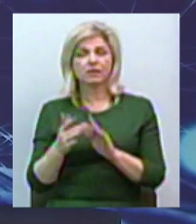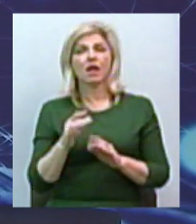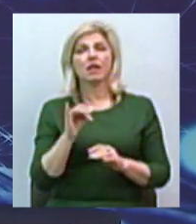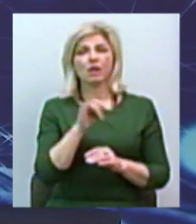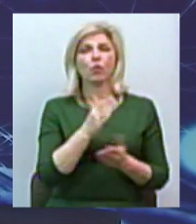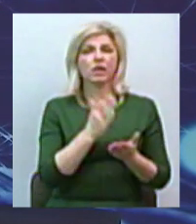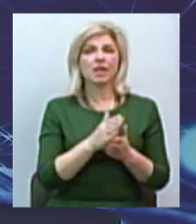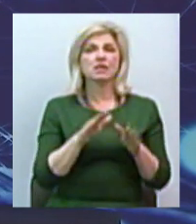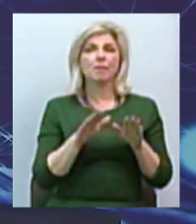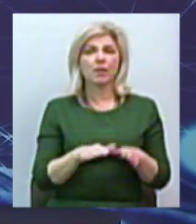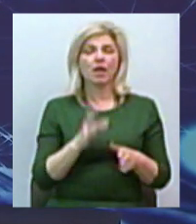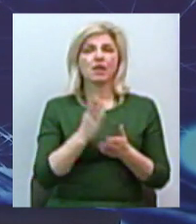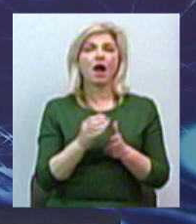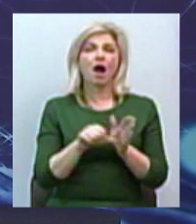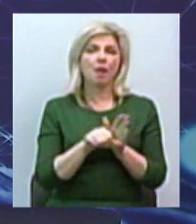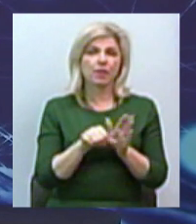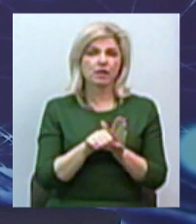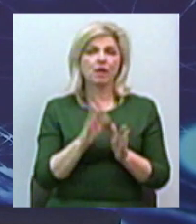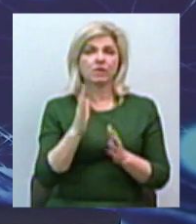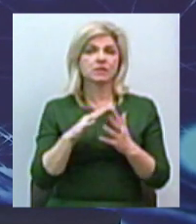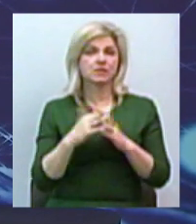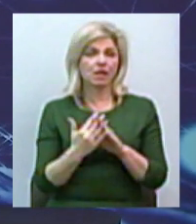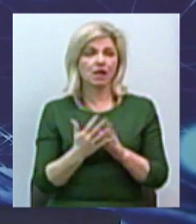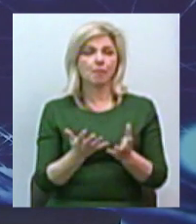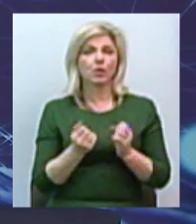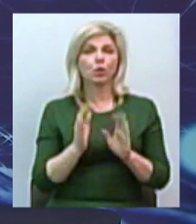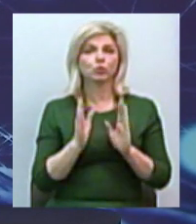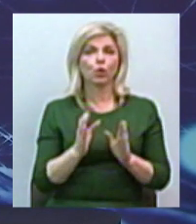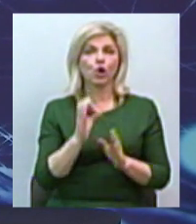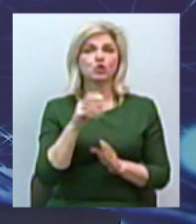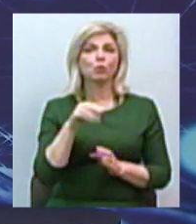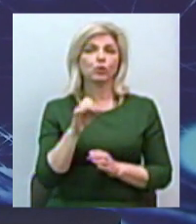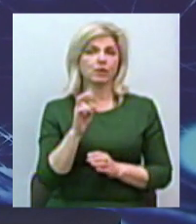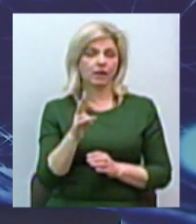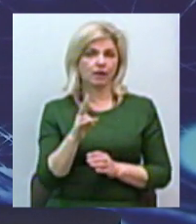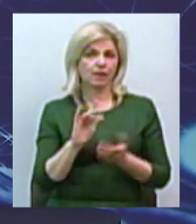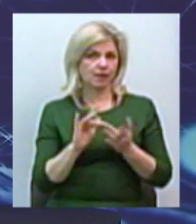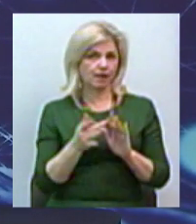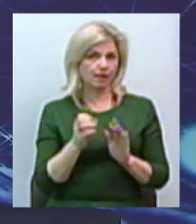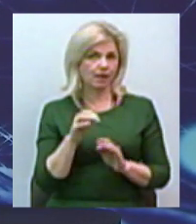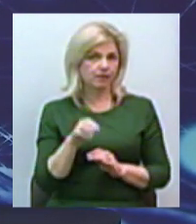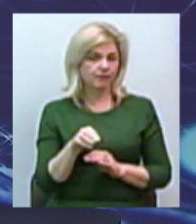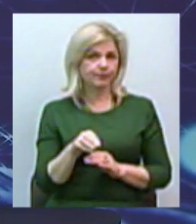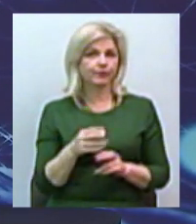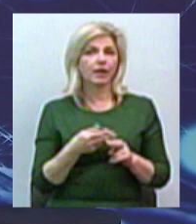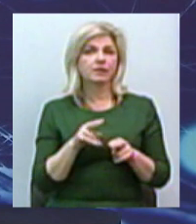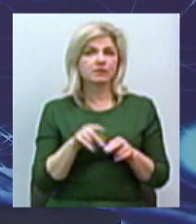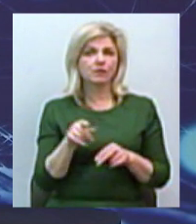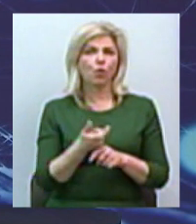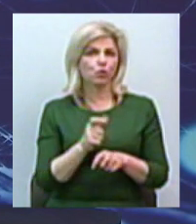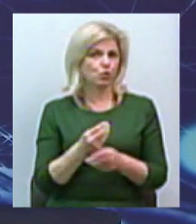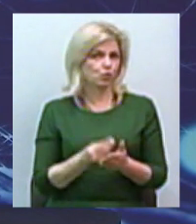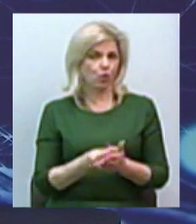провайдерів, він є кабельний. В сільській місцевості ми беремо лише супутниковий інтернет. Ці провайдери, як правило, дуже